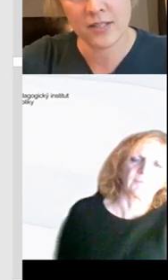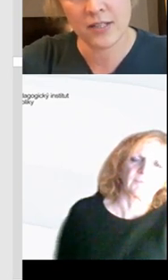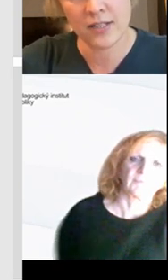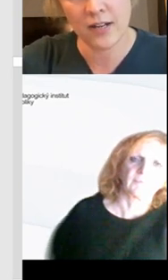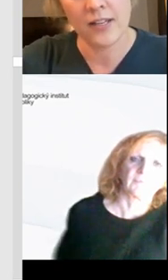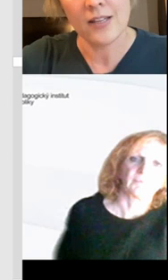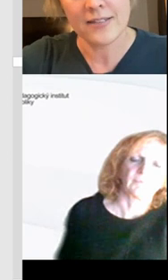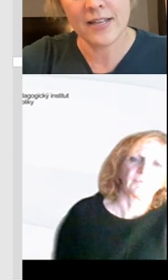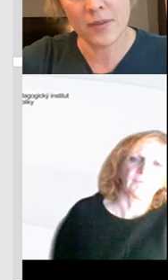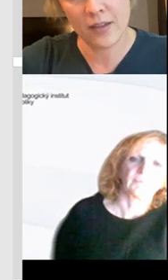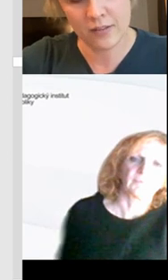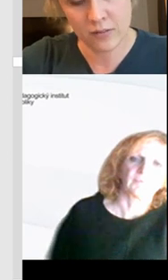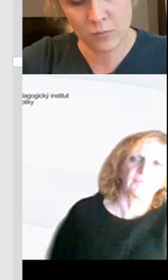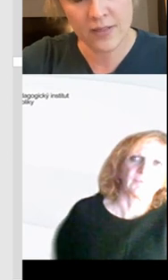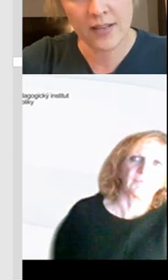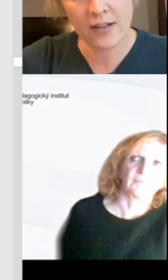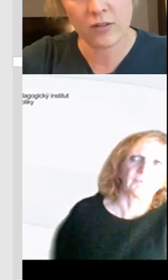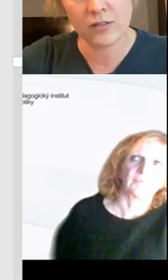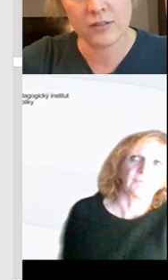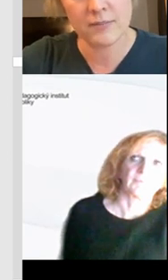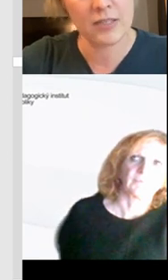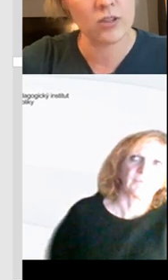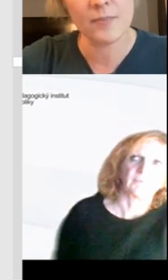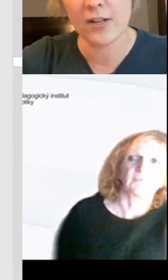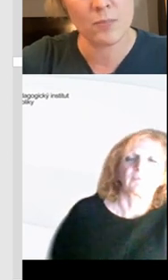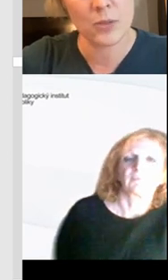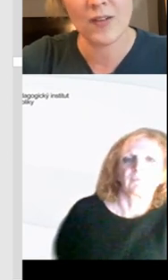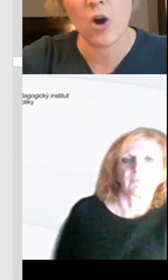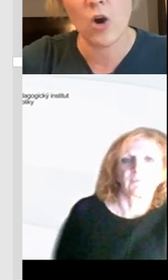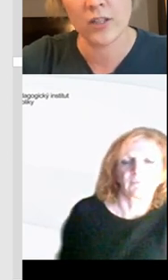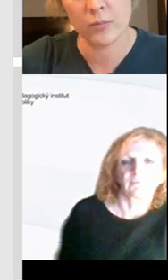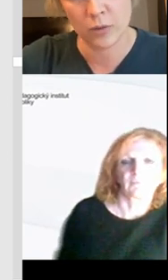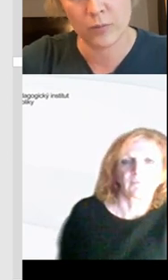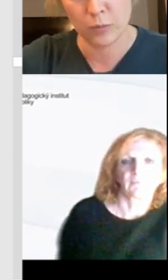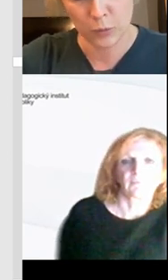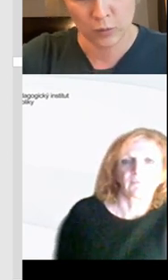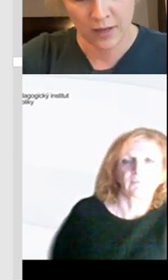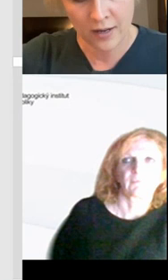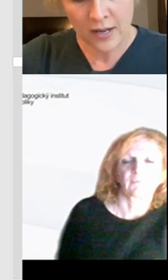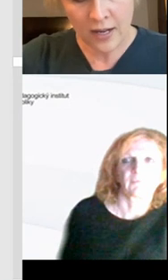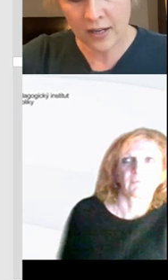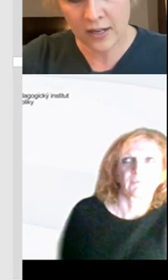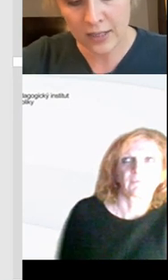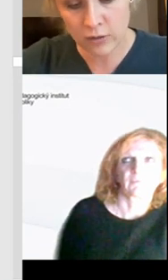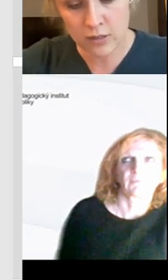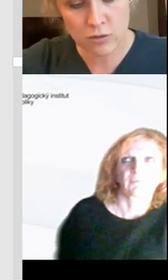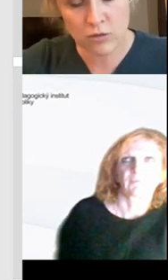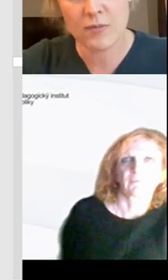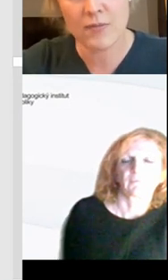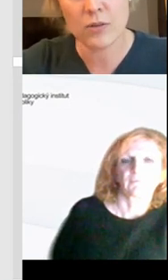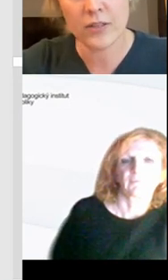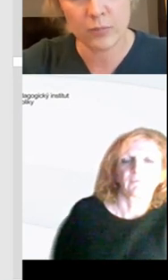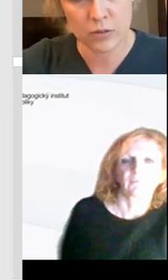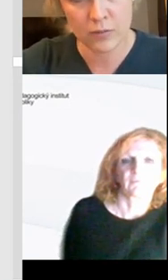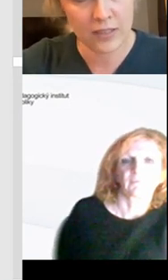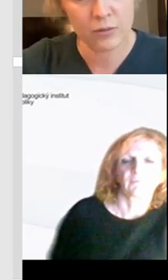dejte kompetenci digitální. Za mě úplně, jako bych to tam nerozepisovala hodně podrobná. A to nejen